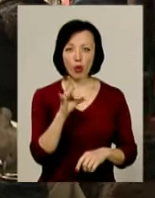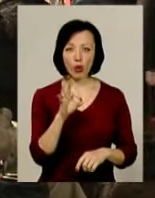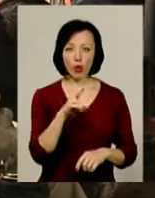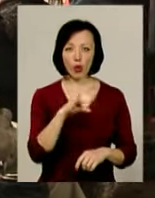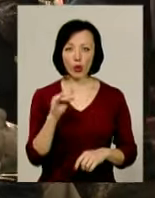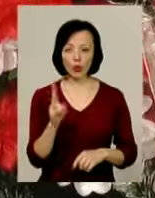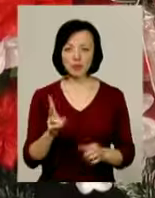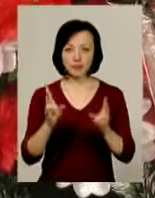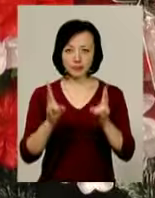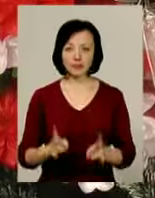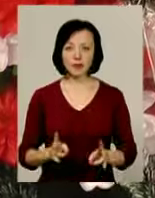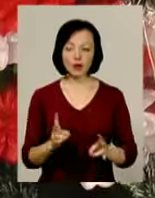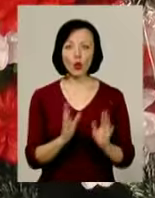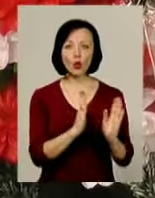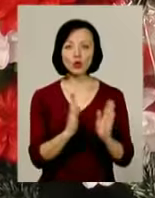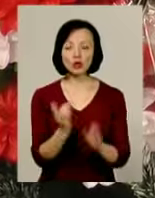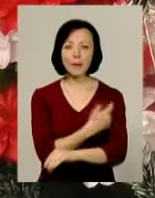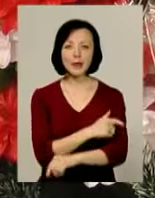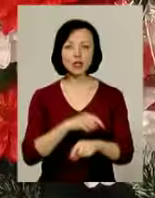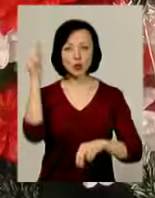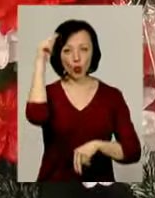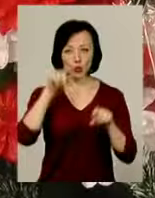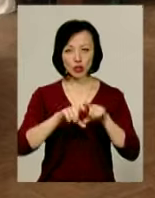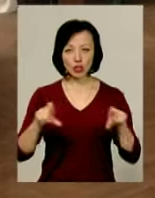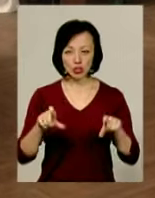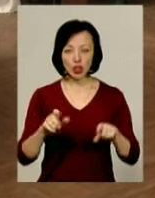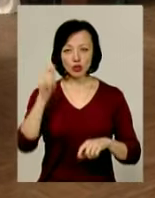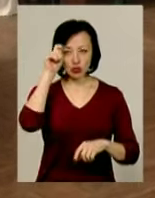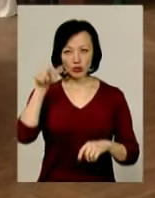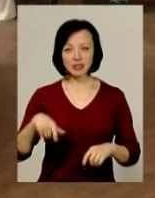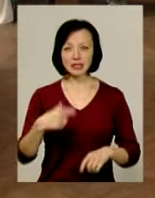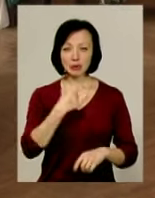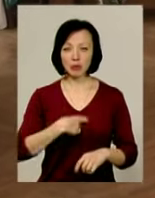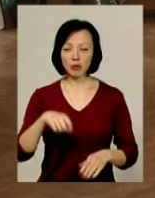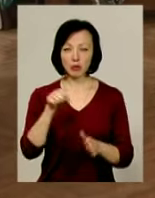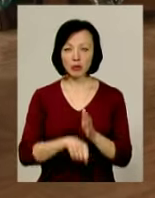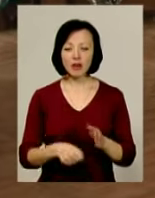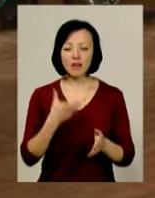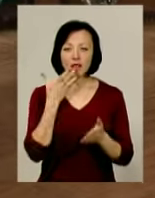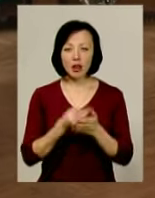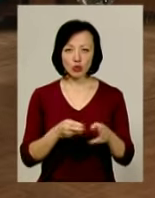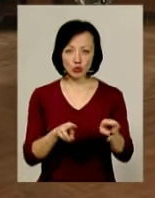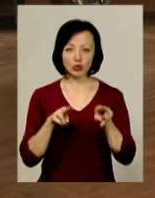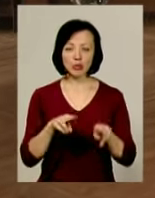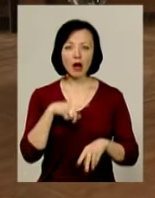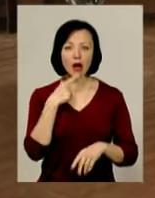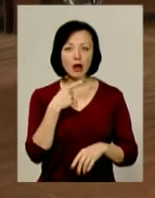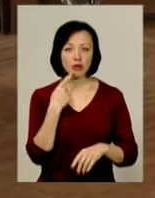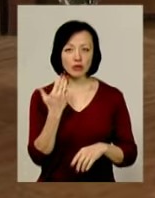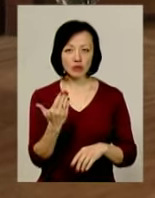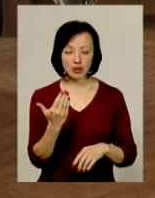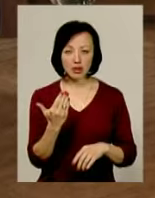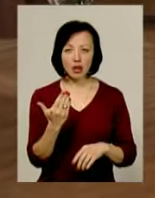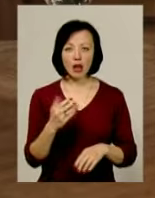Інцидент стався у гуртожитку медичного училища, де мешкав медик. Чоловік застрелився із власної рушниці. Колеги називають Володимира